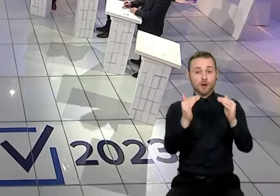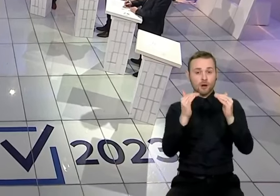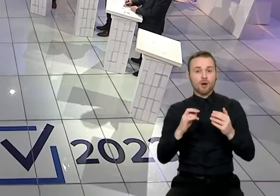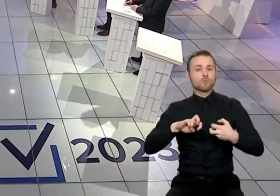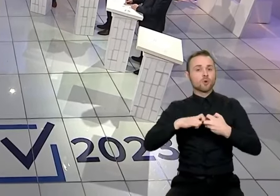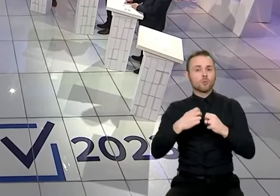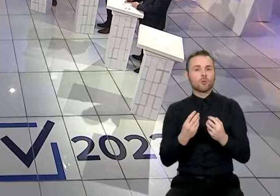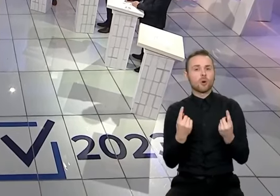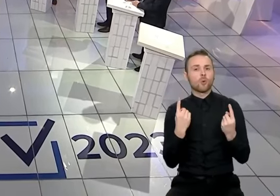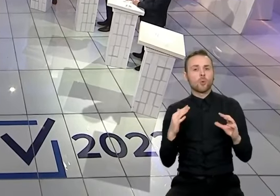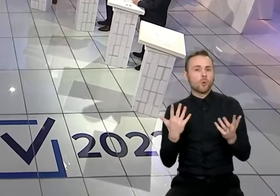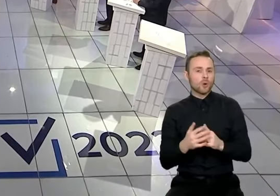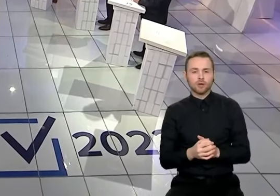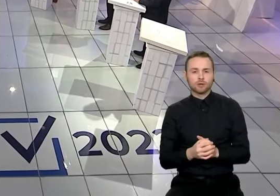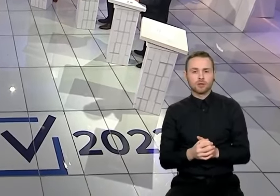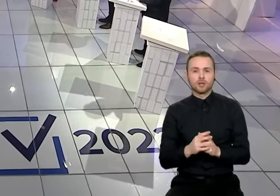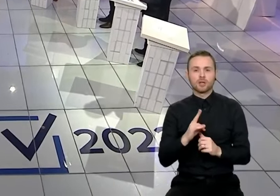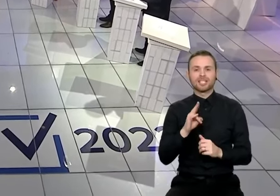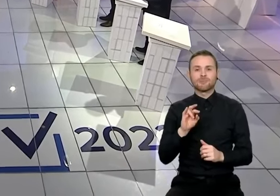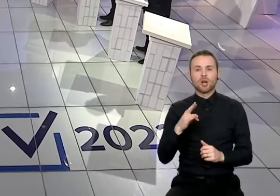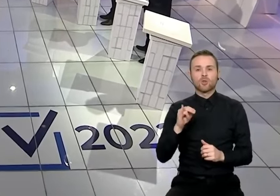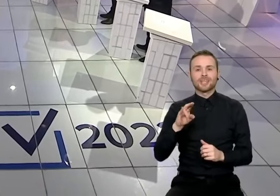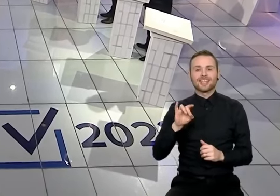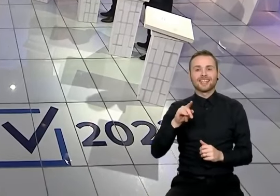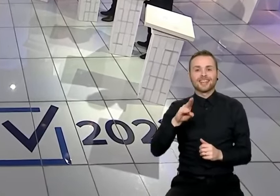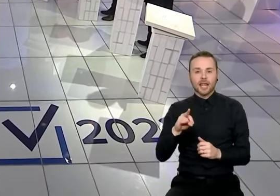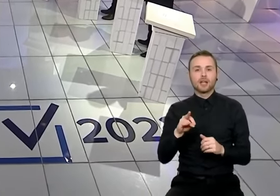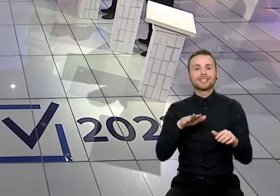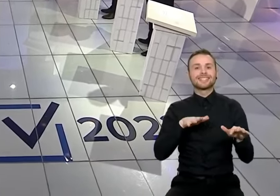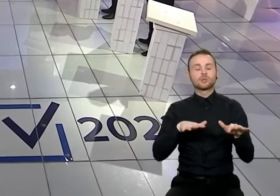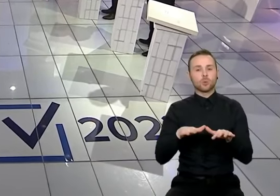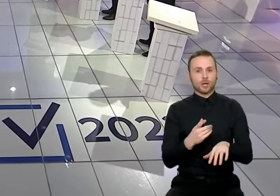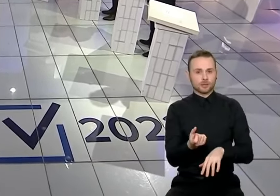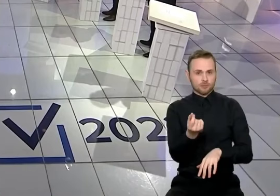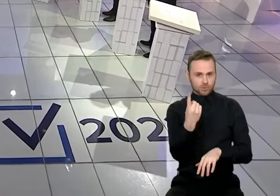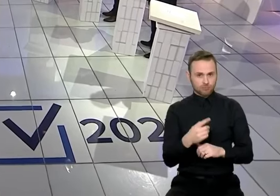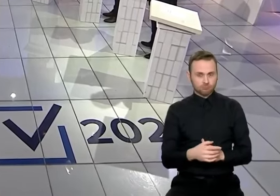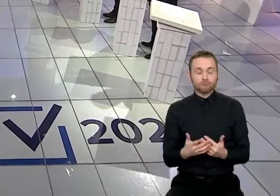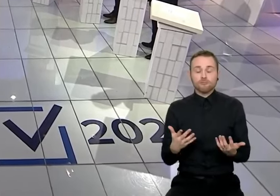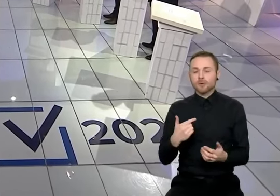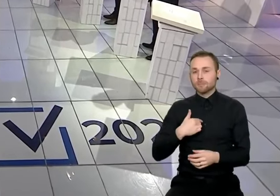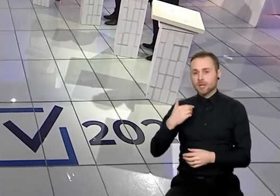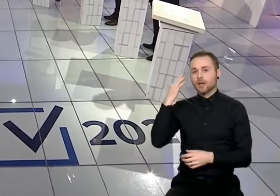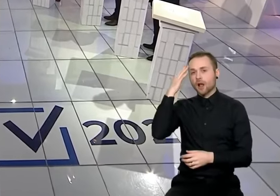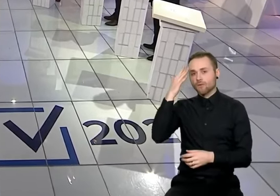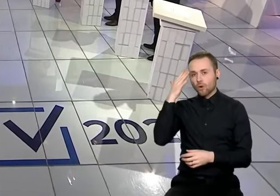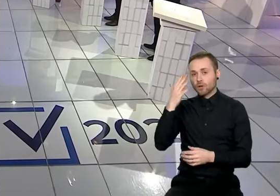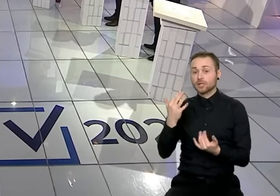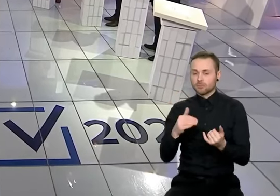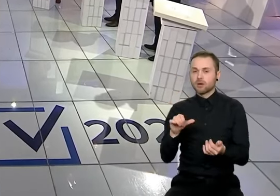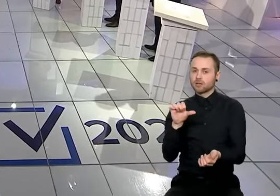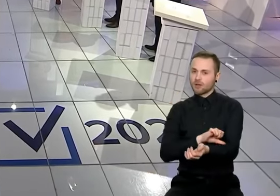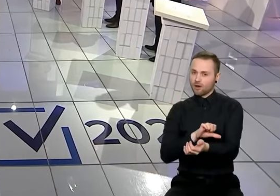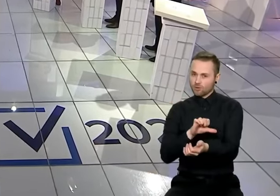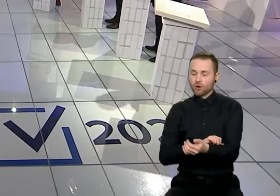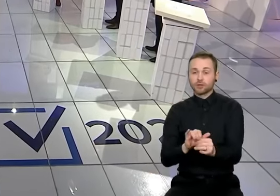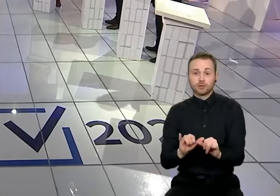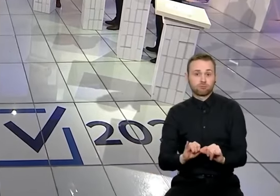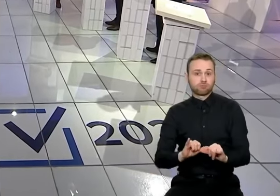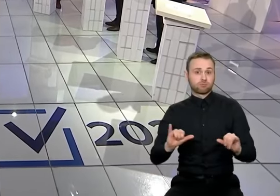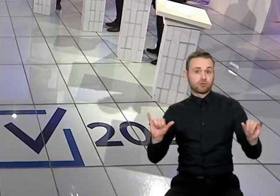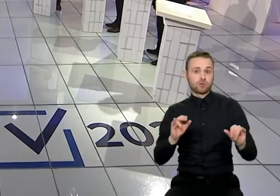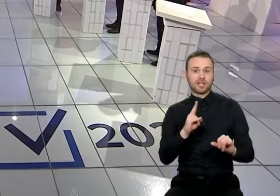yra bendra kriminogeninė situacija. Ir mes manome, kad didėjant narkotikų vartojimui,